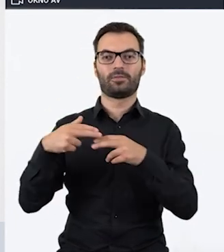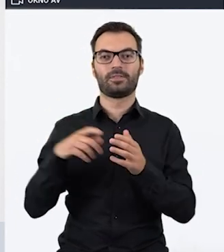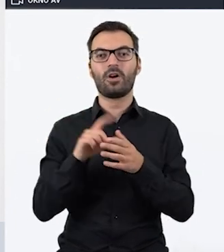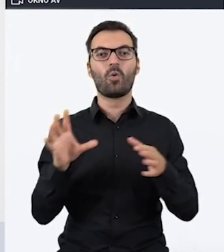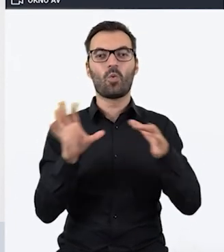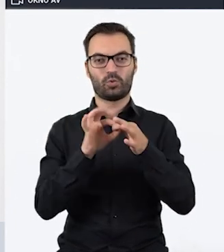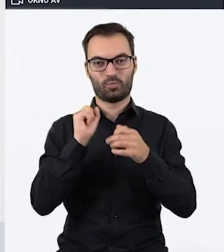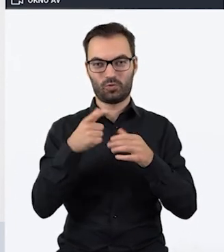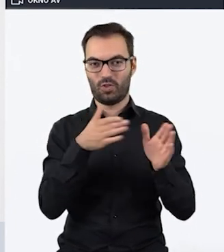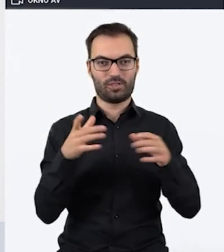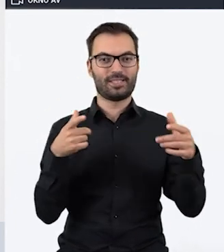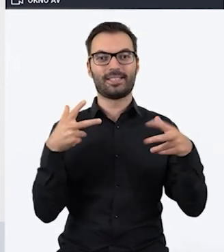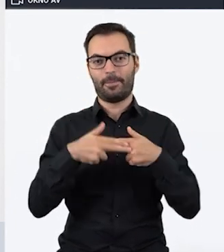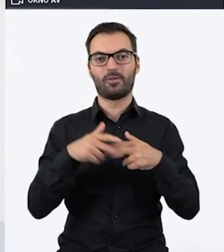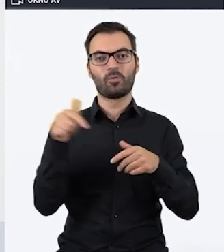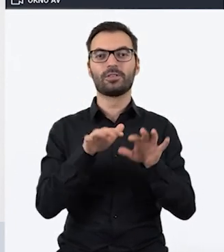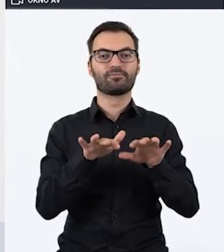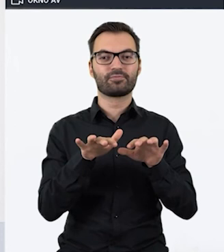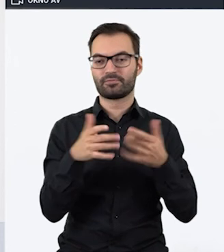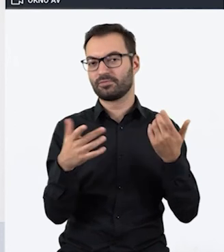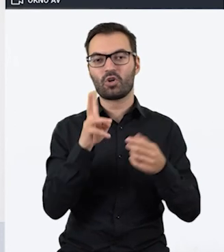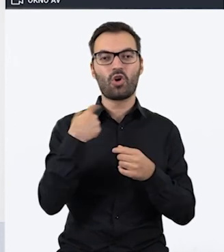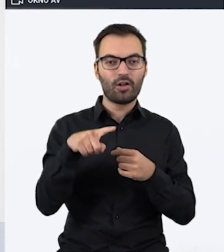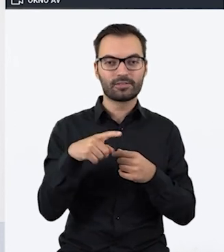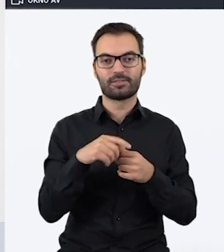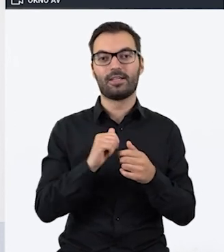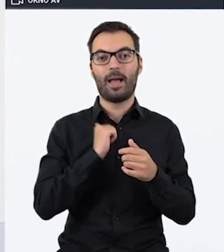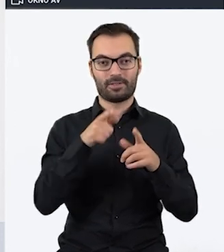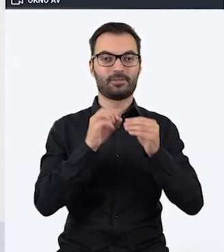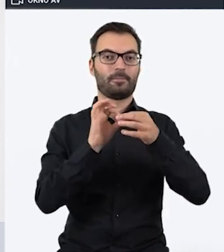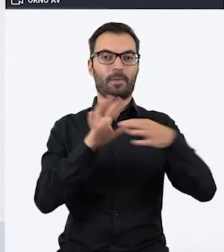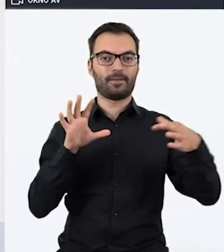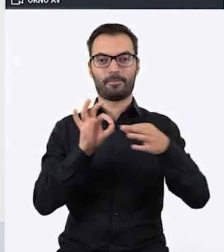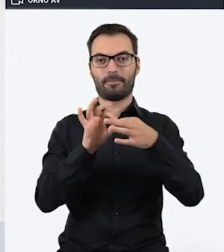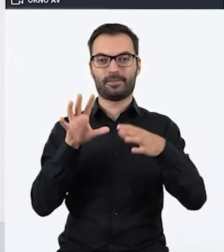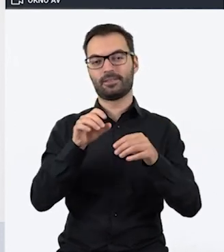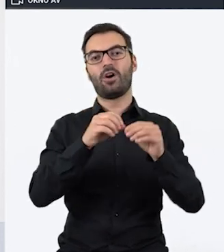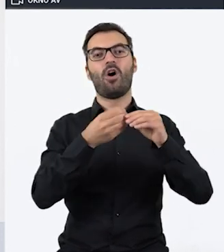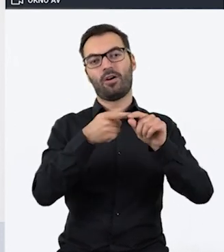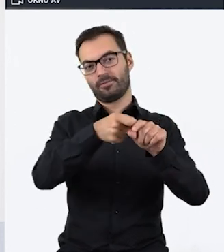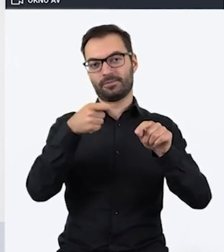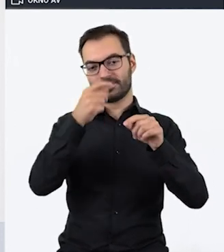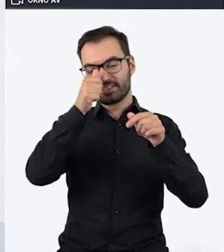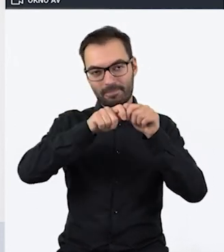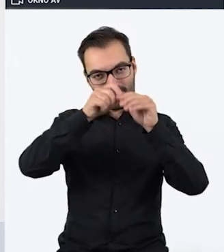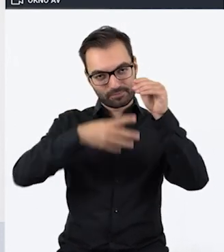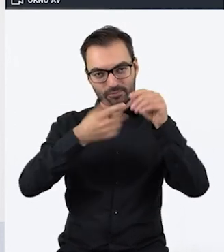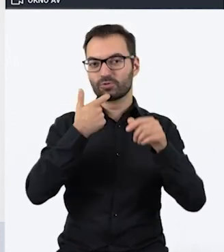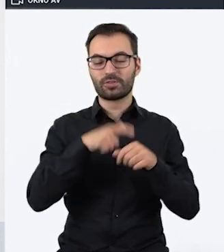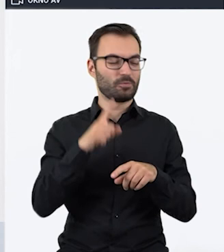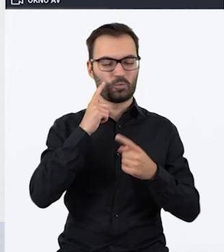są zbudowane i trzeba wpisać odpowiedni kod, żeby do tej pineski się dostać. Więc to jest super